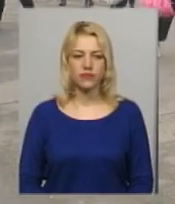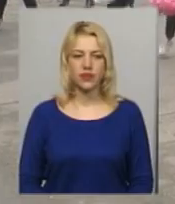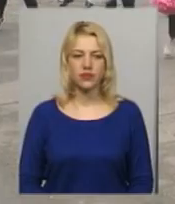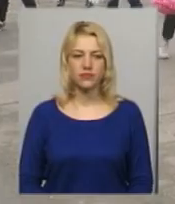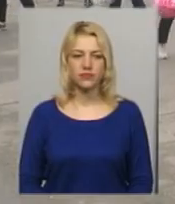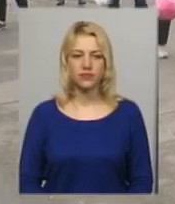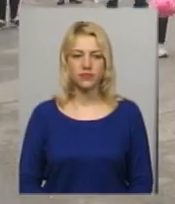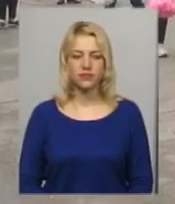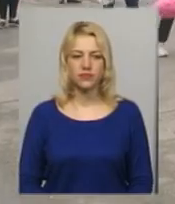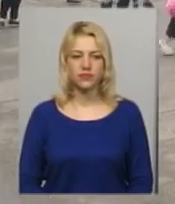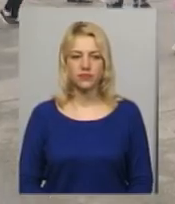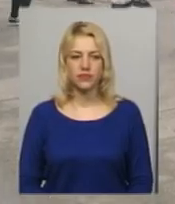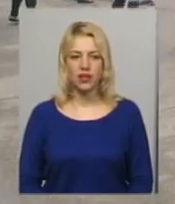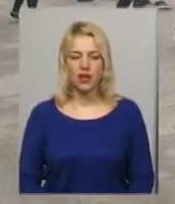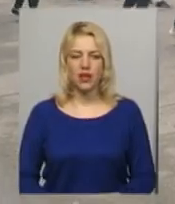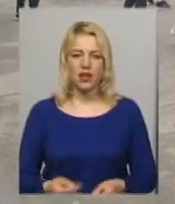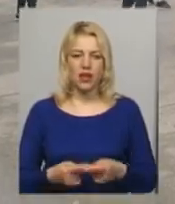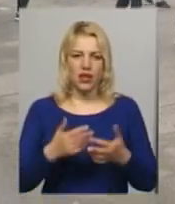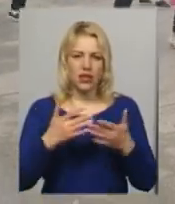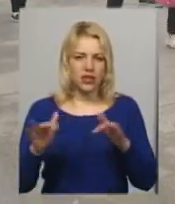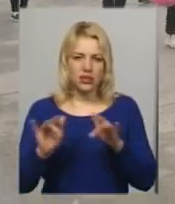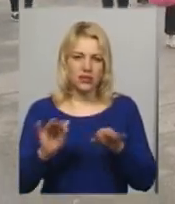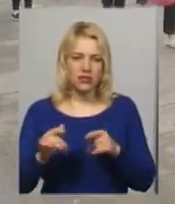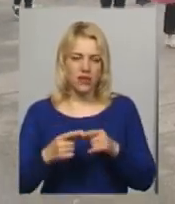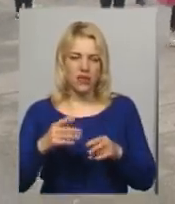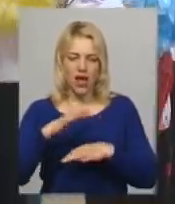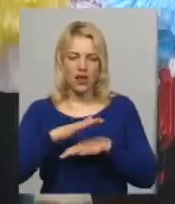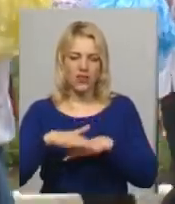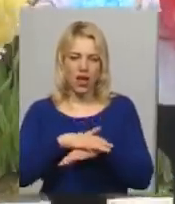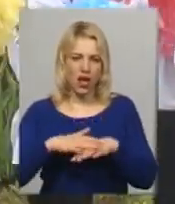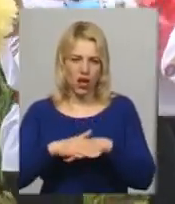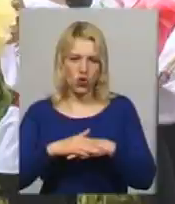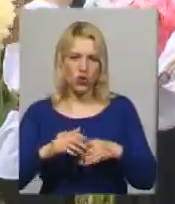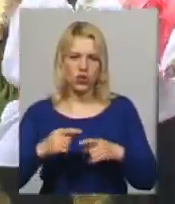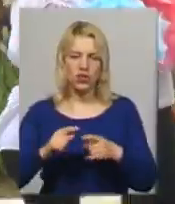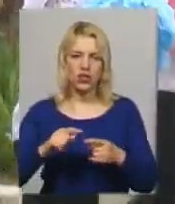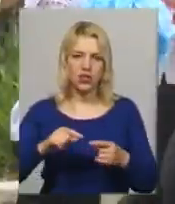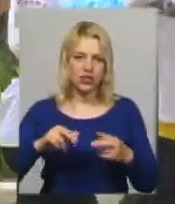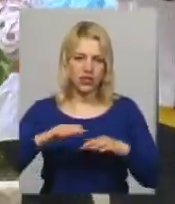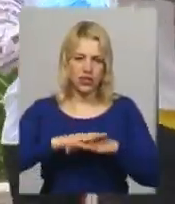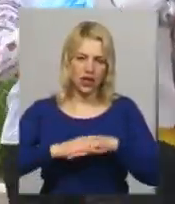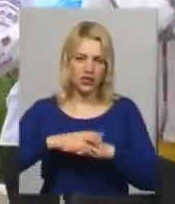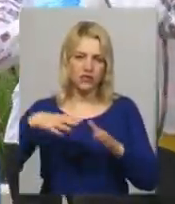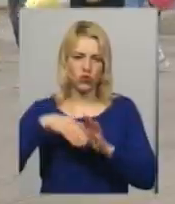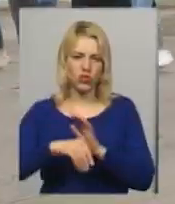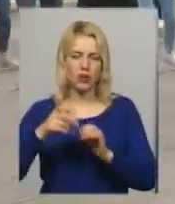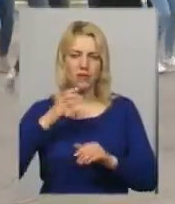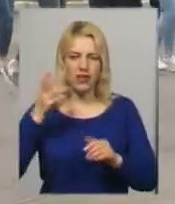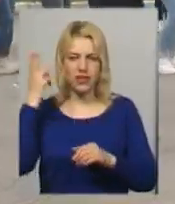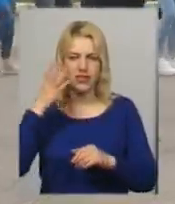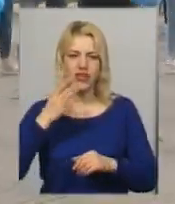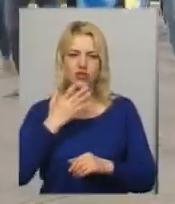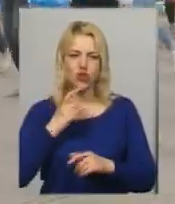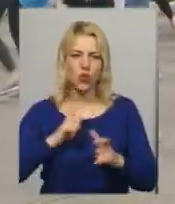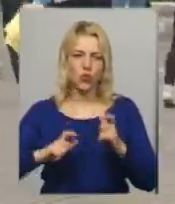Падебас, кматузочка і коварялочка – такі рухи народного танцю включили до свого флешмобу студенти Хмельницького національного університету, каже